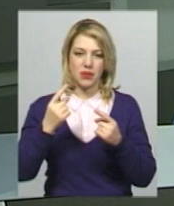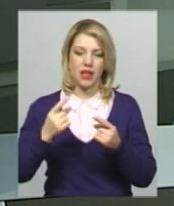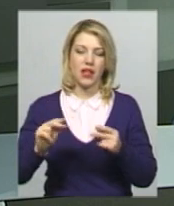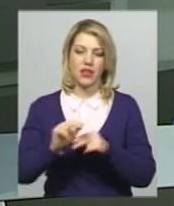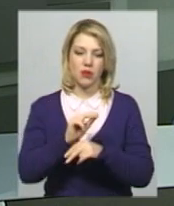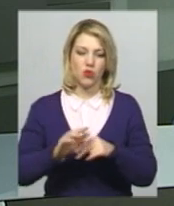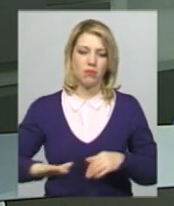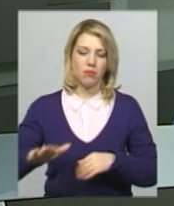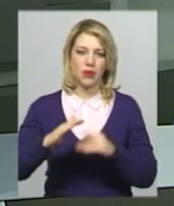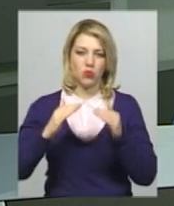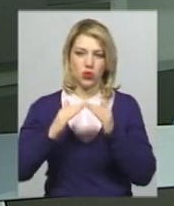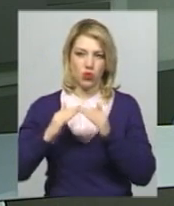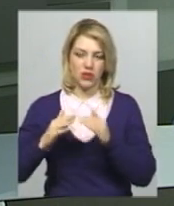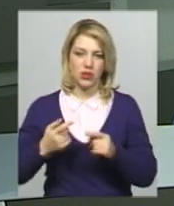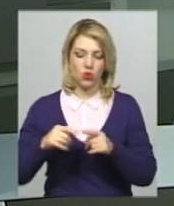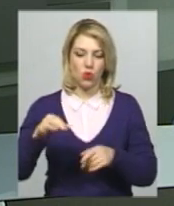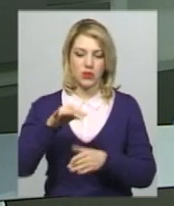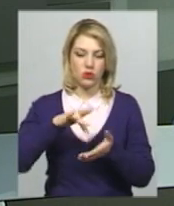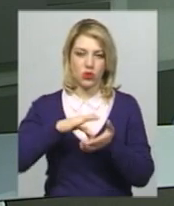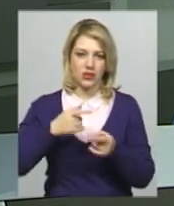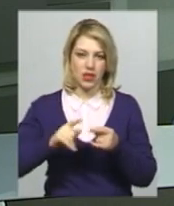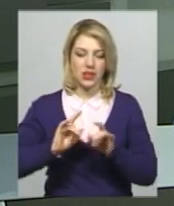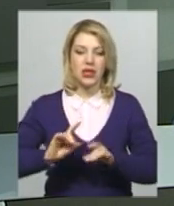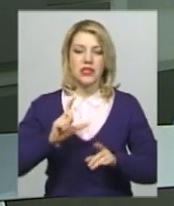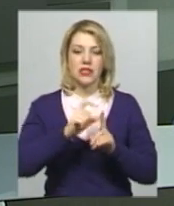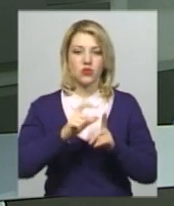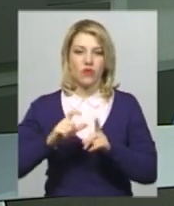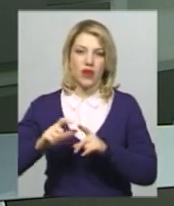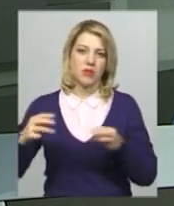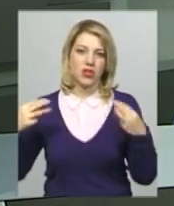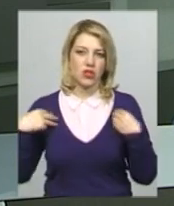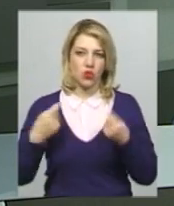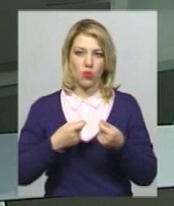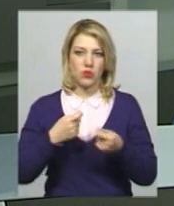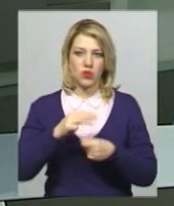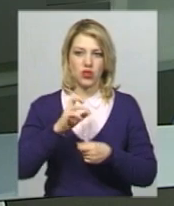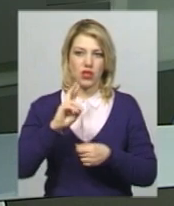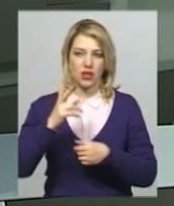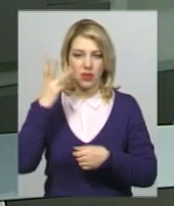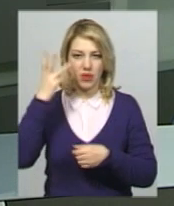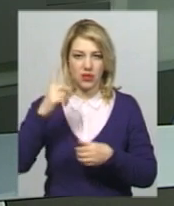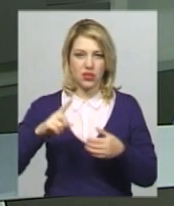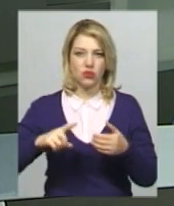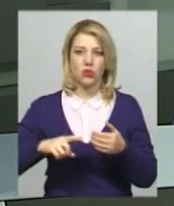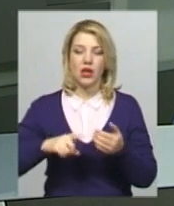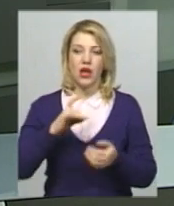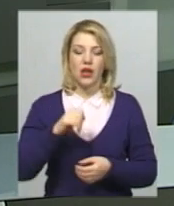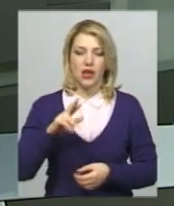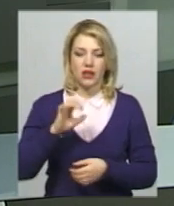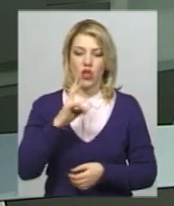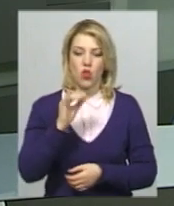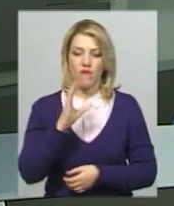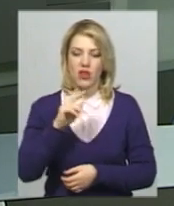території в обласному центрі. За словами начальника управління житлово-комунального господарства Хмельницької міської ради Василя Новачка, у